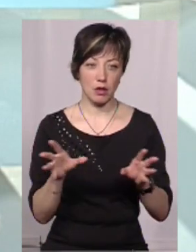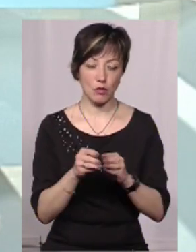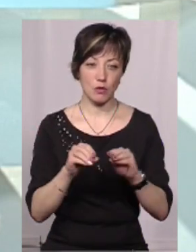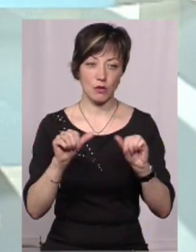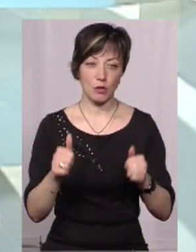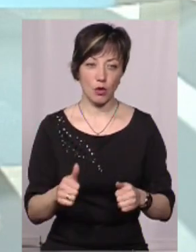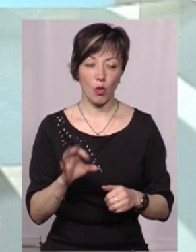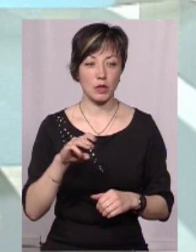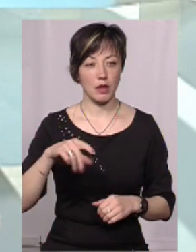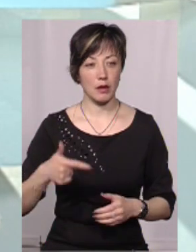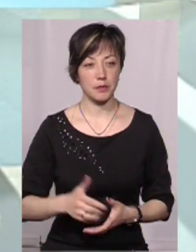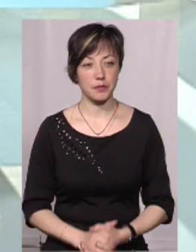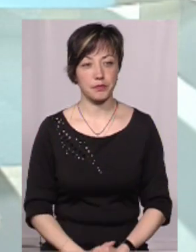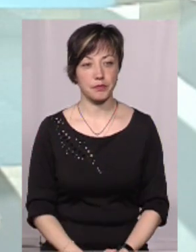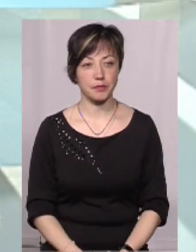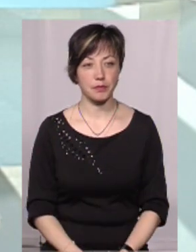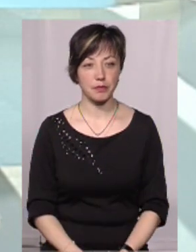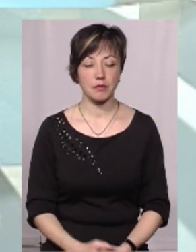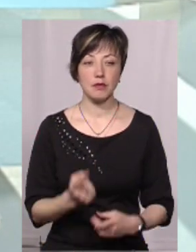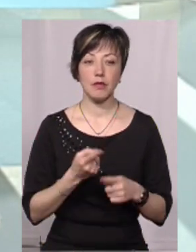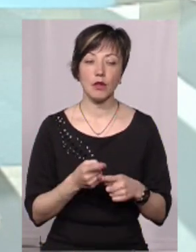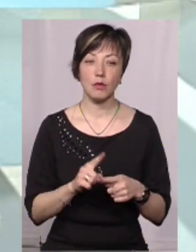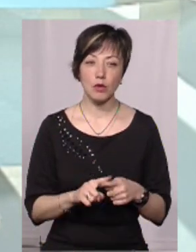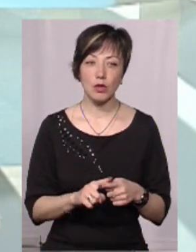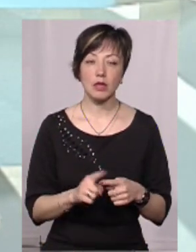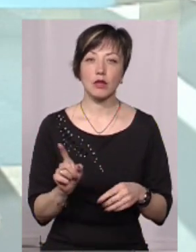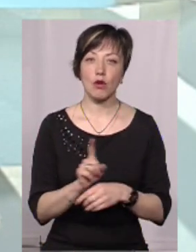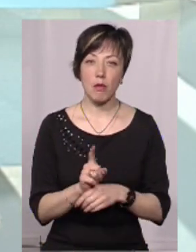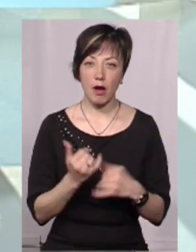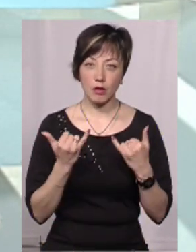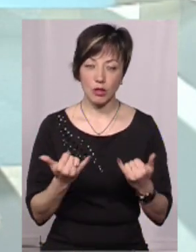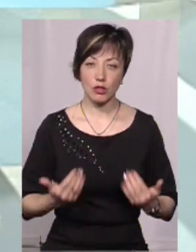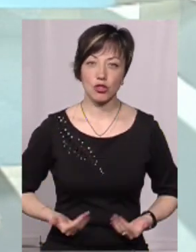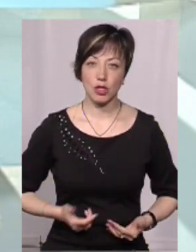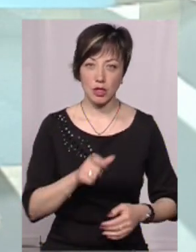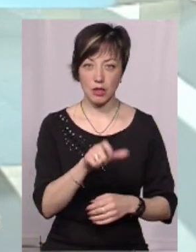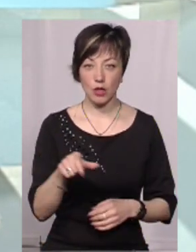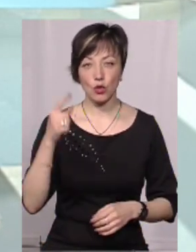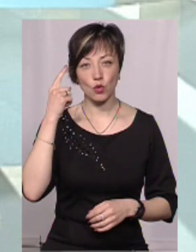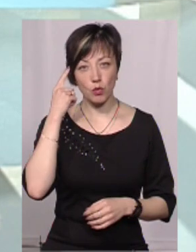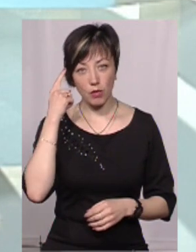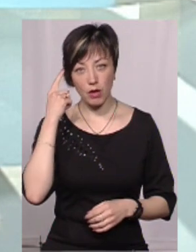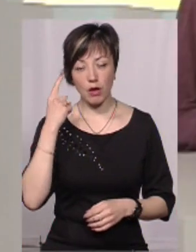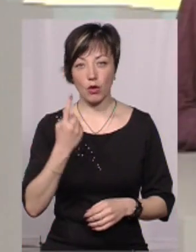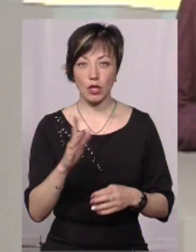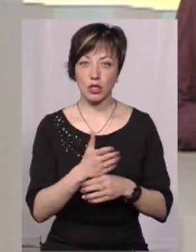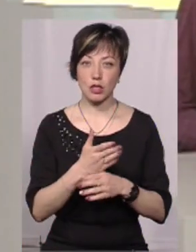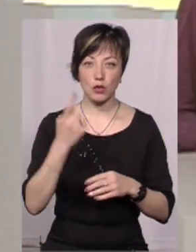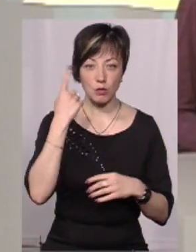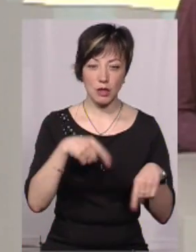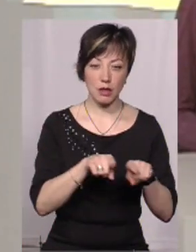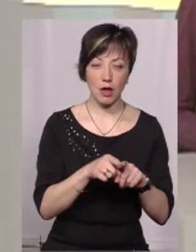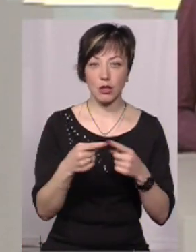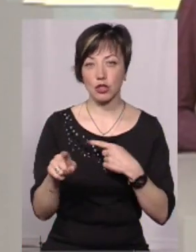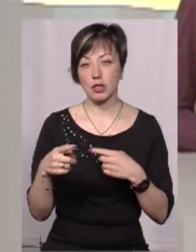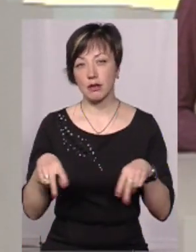разом з формуючим Шепетівською об'єднану територіальну громаду. Тому це нормально для жителів, що вони думають, ну, одна частина думає так,